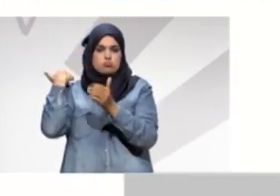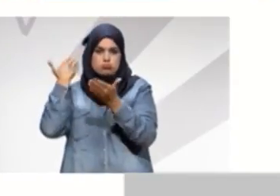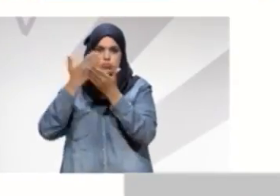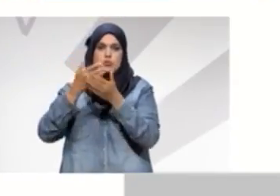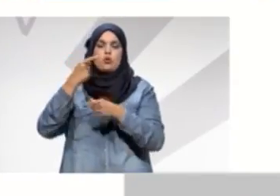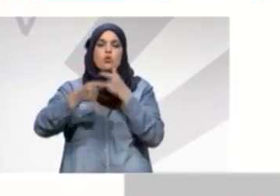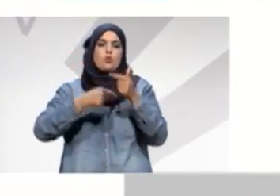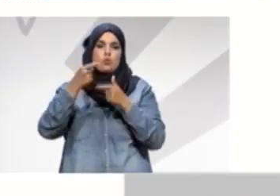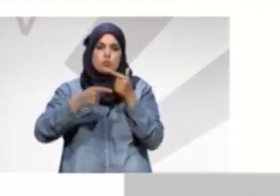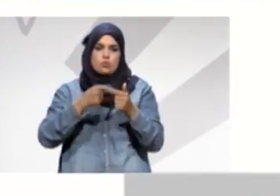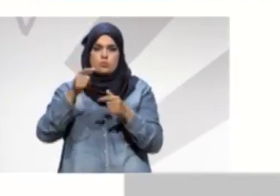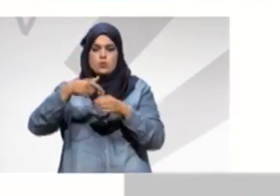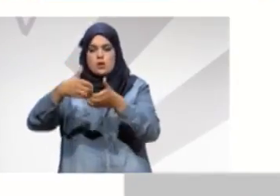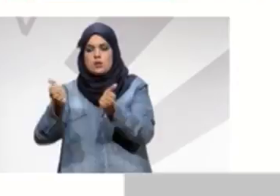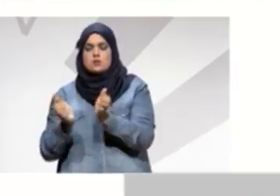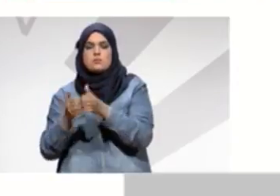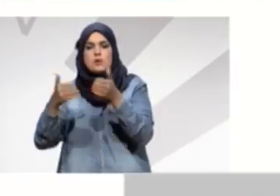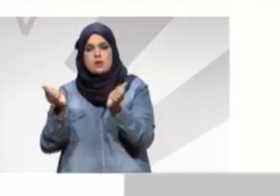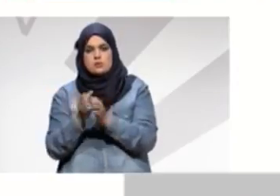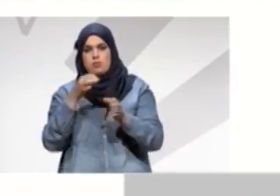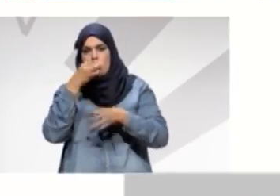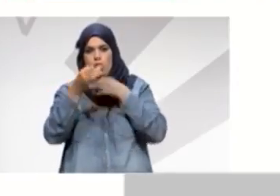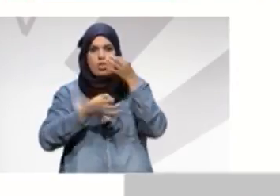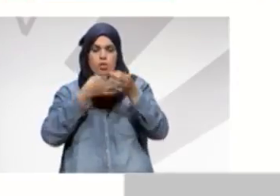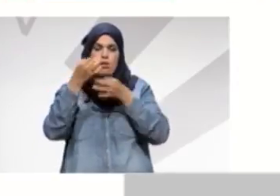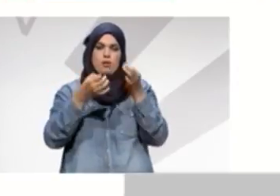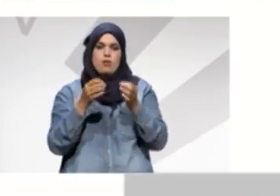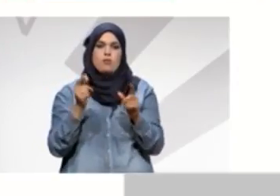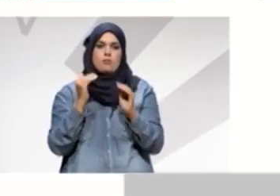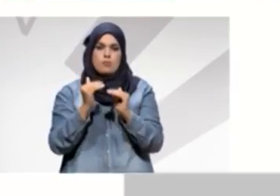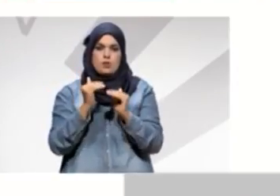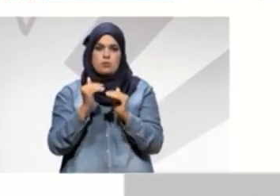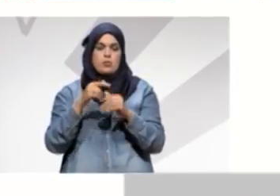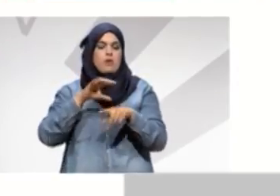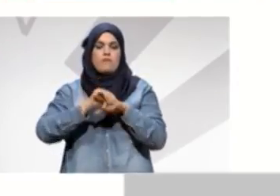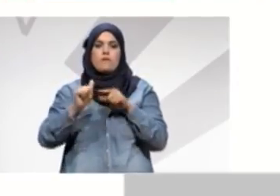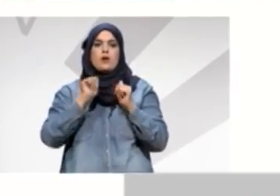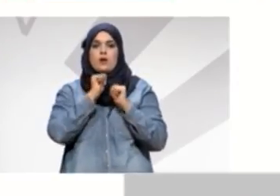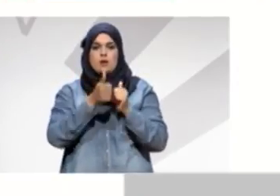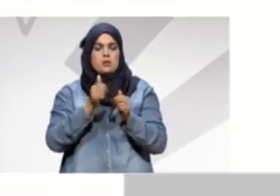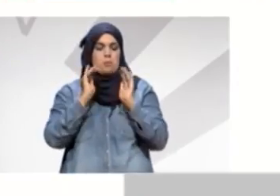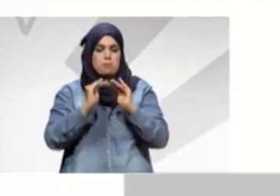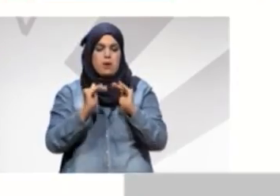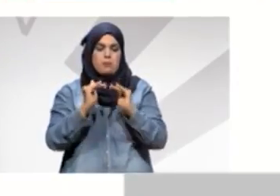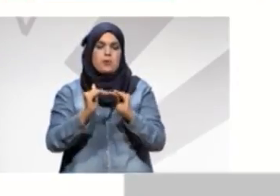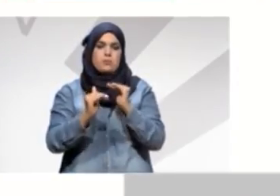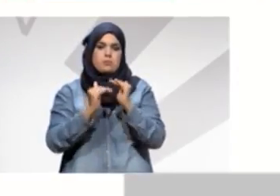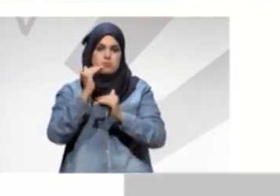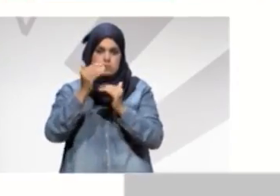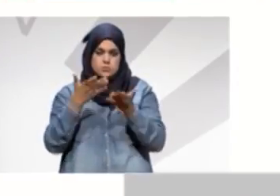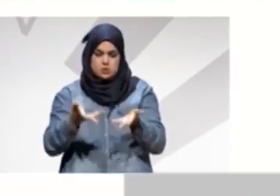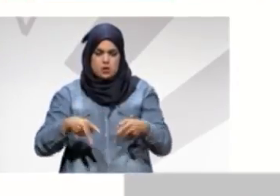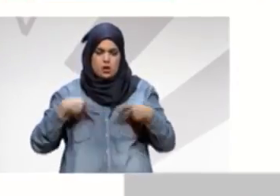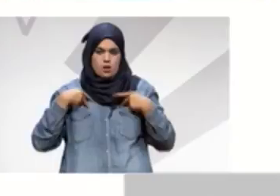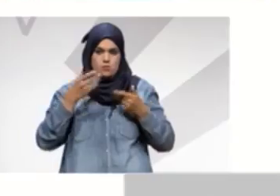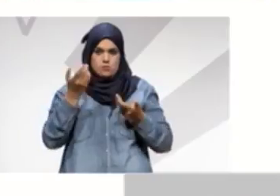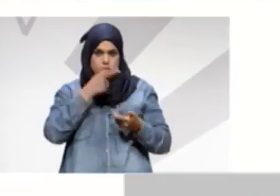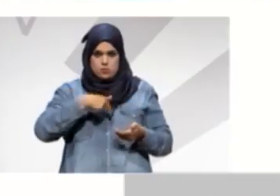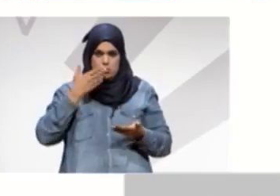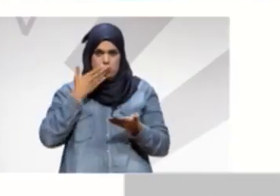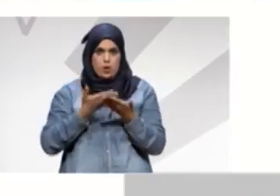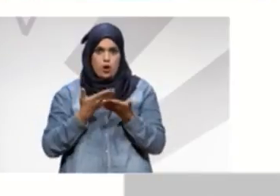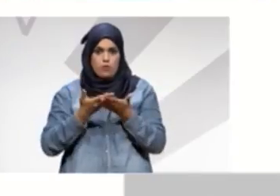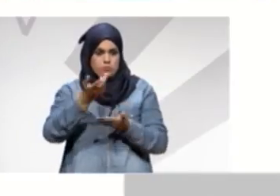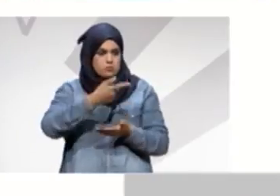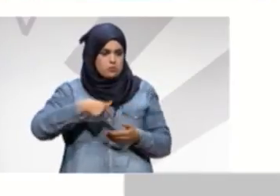من عند لحزات وما صار فيه حد شيء والدليل الحالة اللي عايشين فيها اليوم من فقر